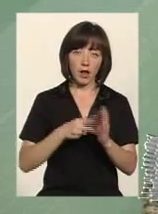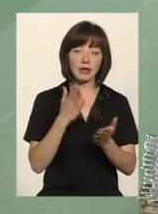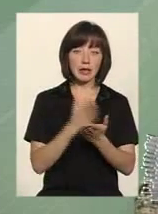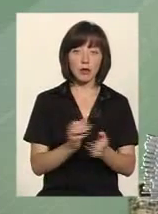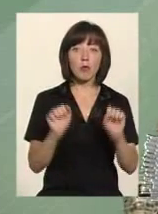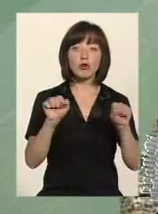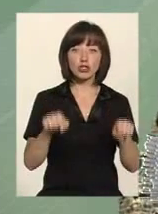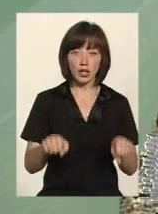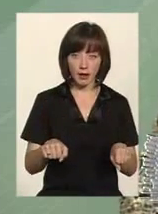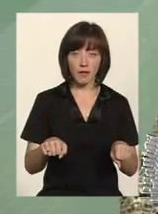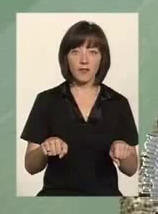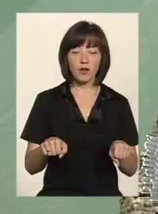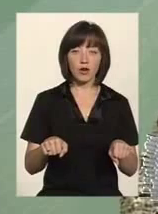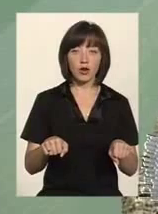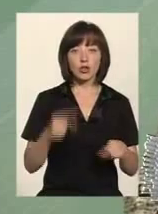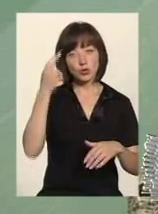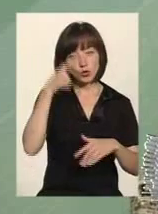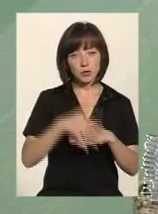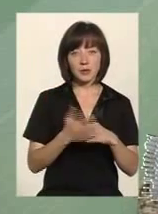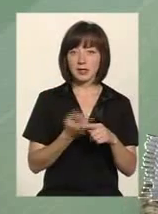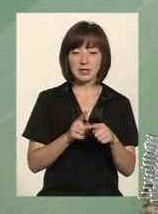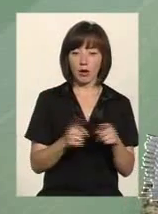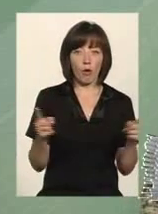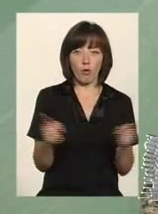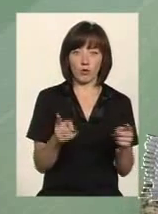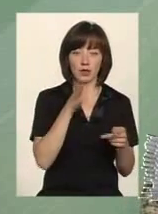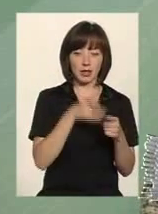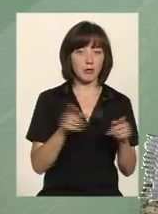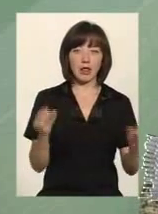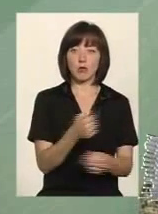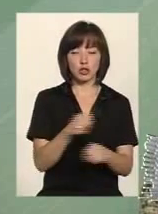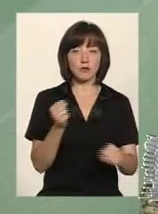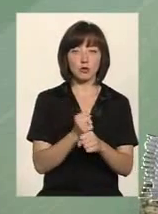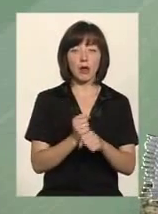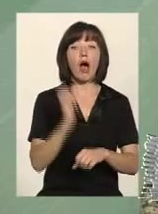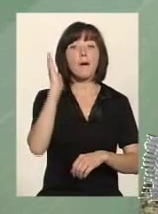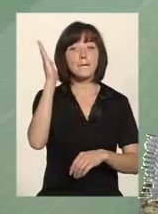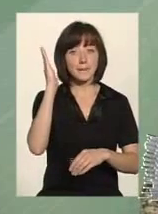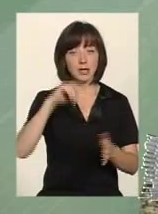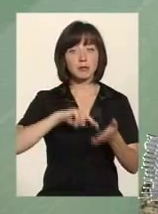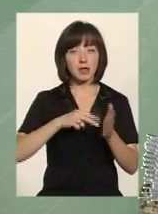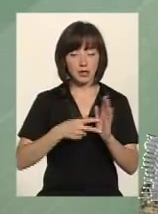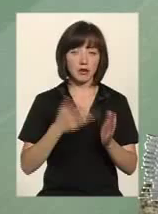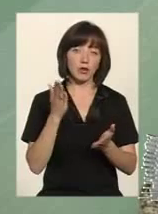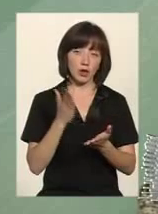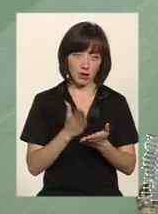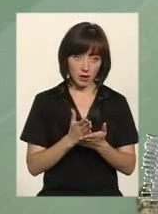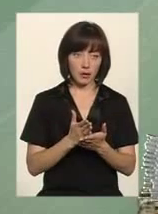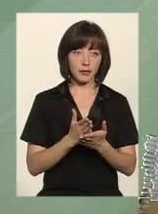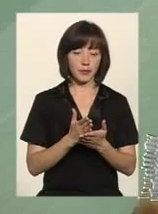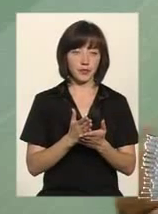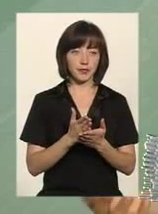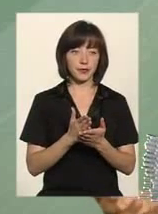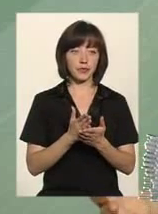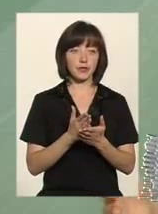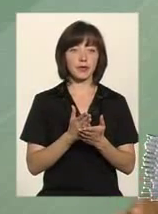можливо, зрозуміло, що це не буде за короткий час, але на перспективу є, можна сказати,